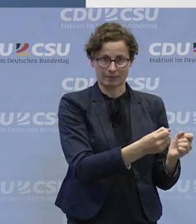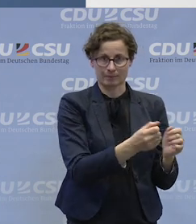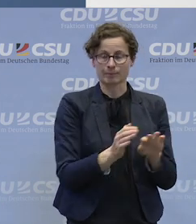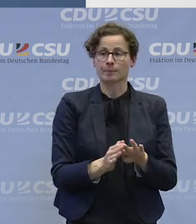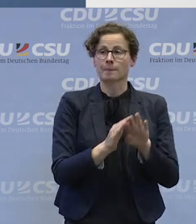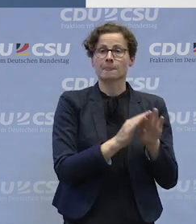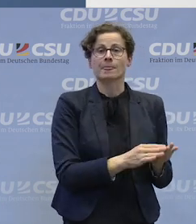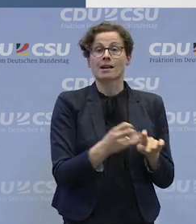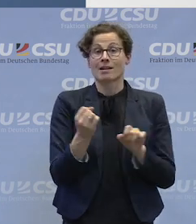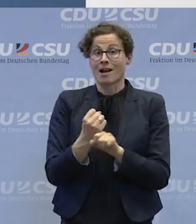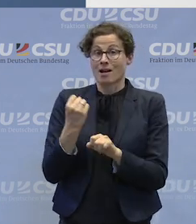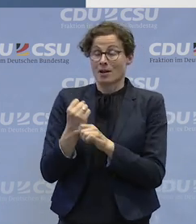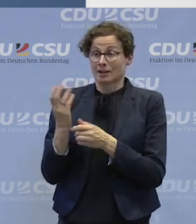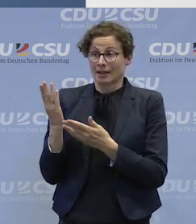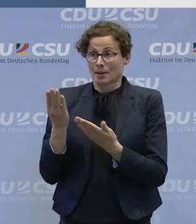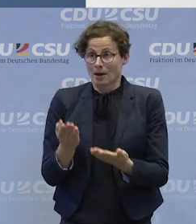sehr unterschiedliche